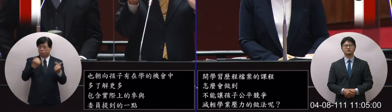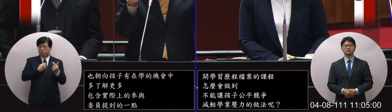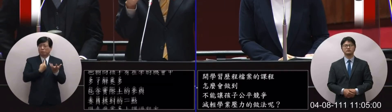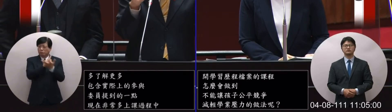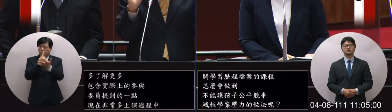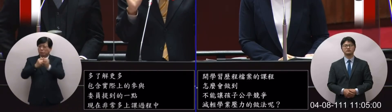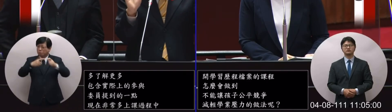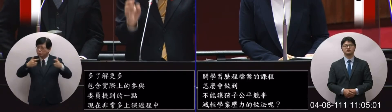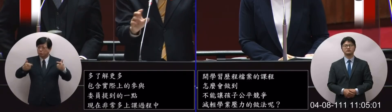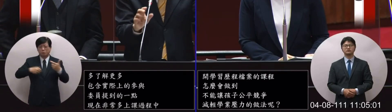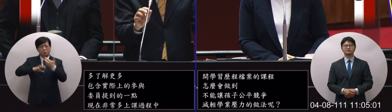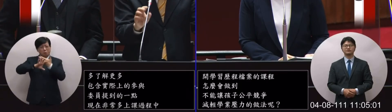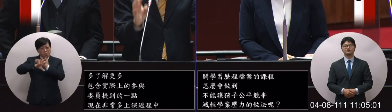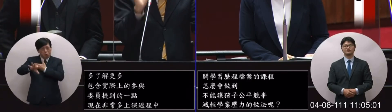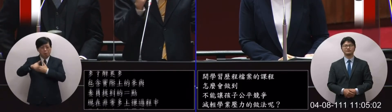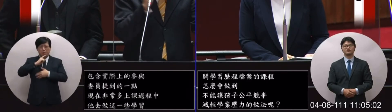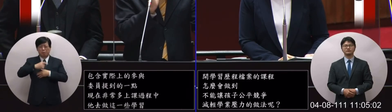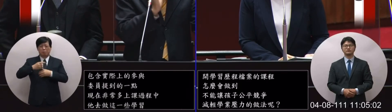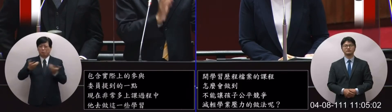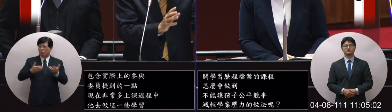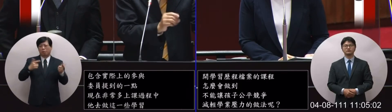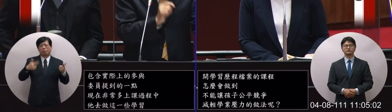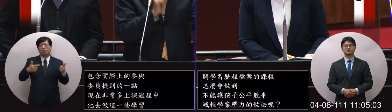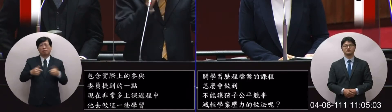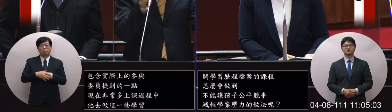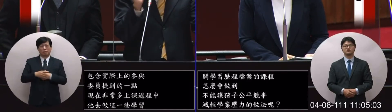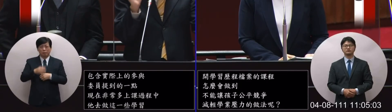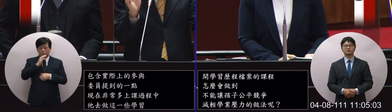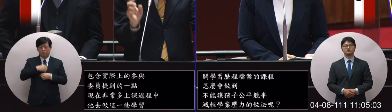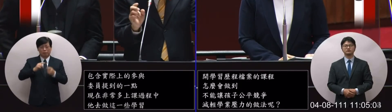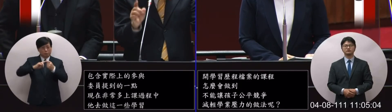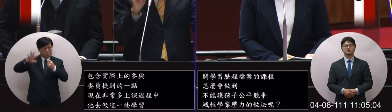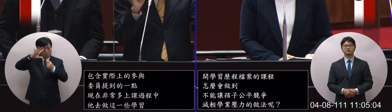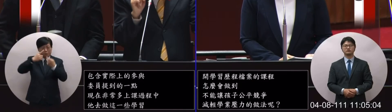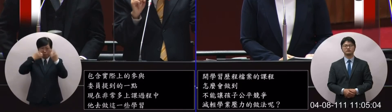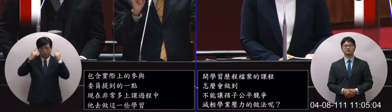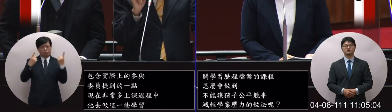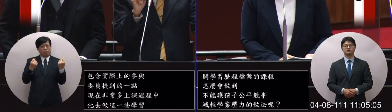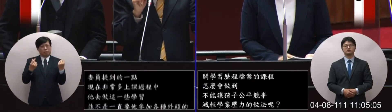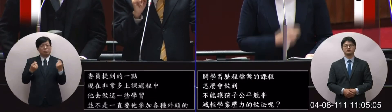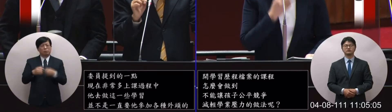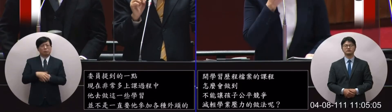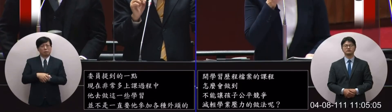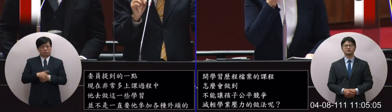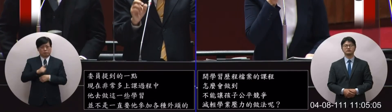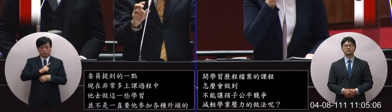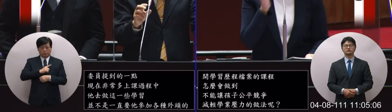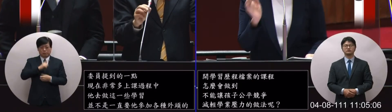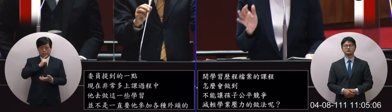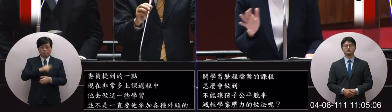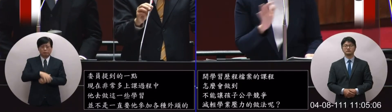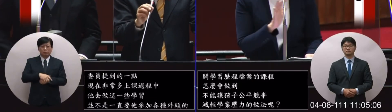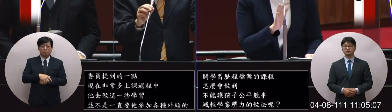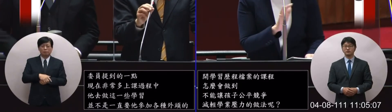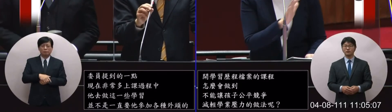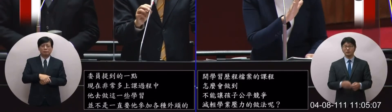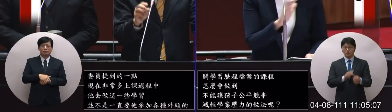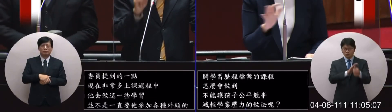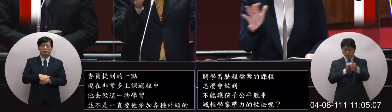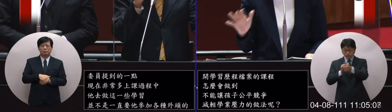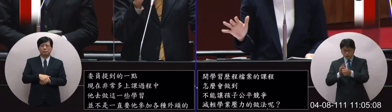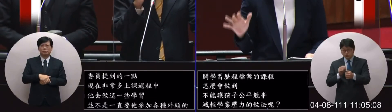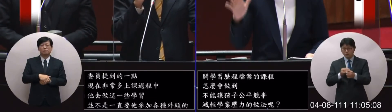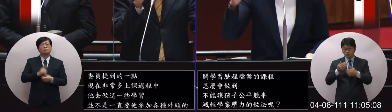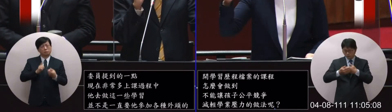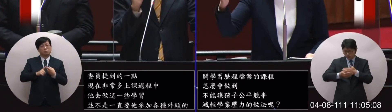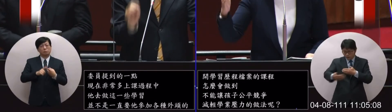參加各種外頭的這個我想不管各高中職大學也都在提醒這件事檔案是要記錄他們的